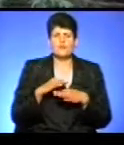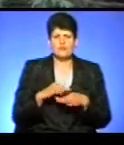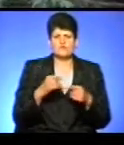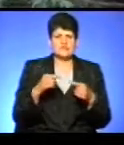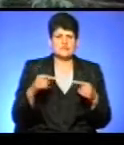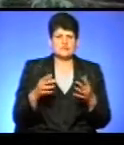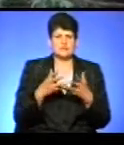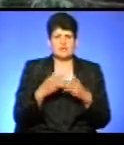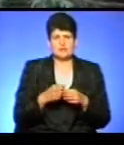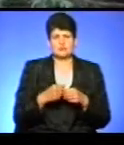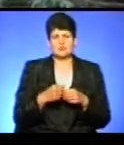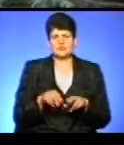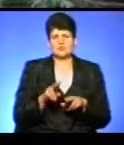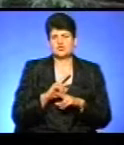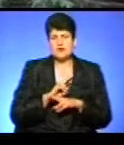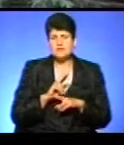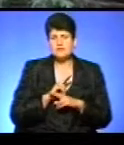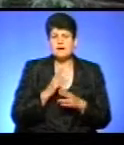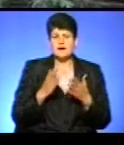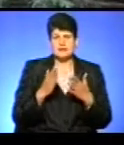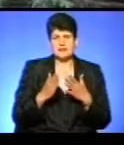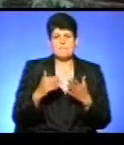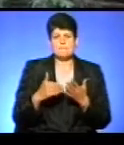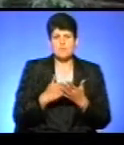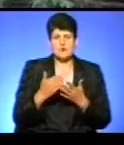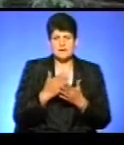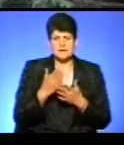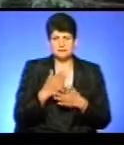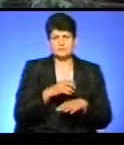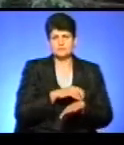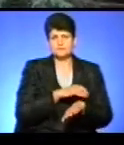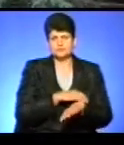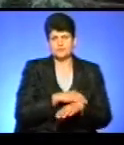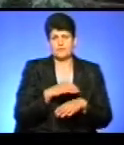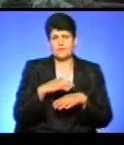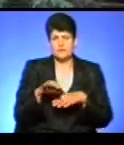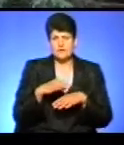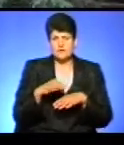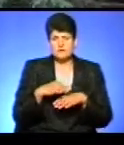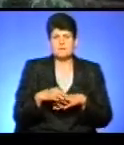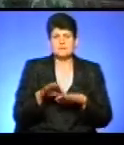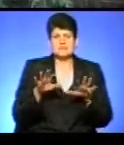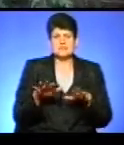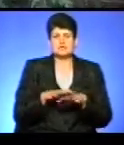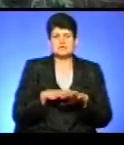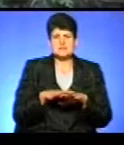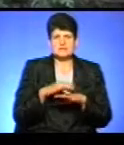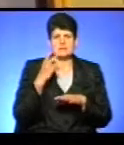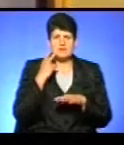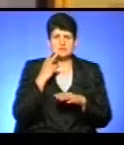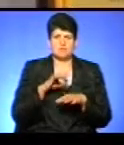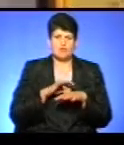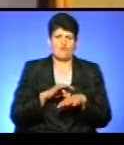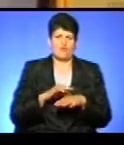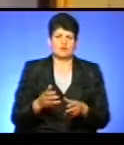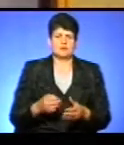різною кількістю жертв, Але політику червоного терору, залякування місцевого населення, цю політику завжди проводили.